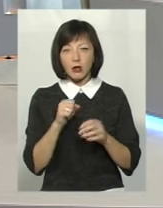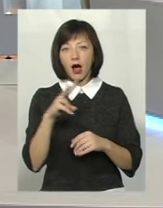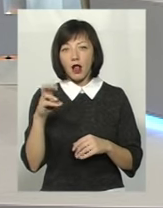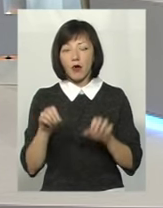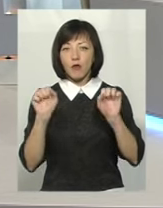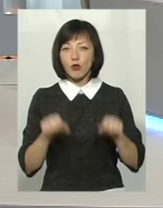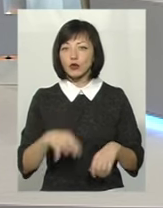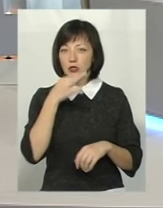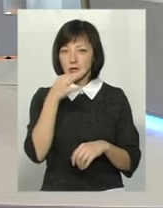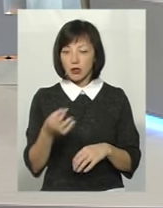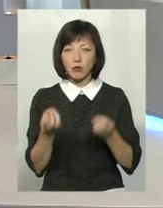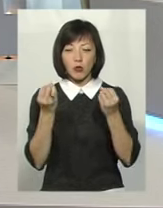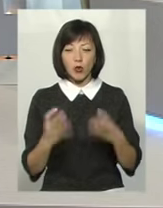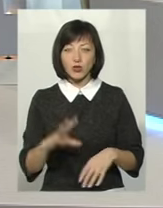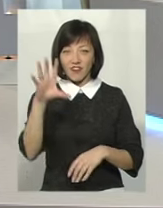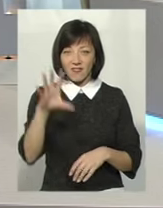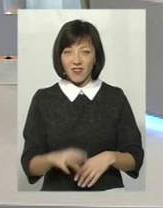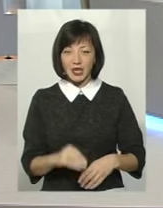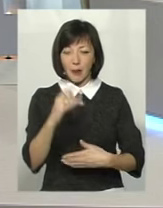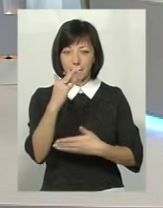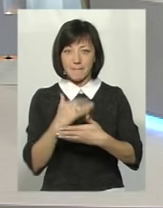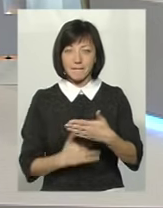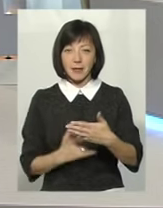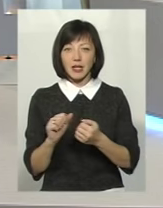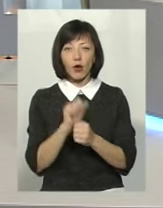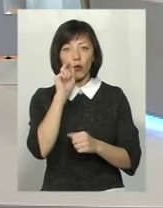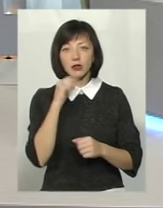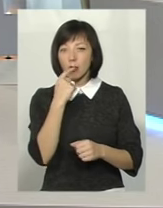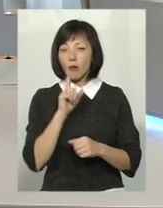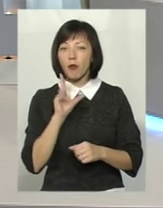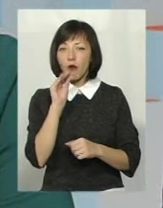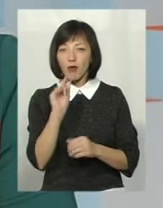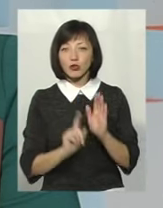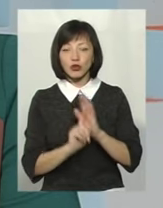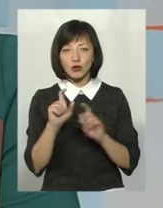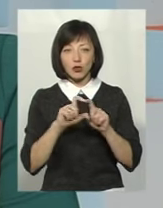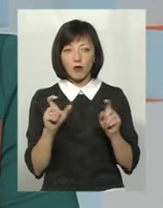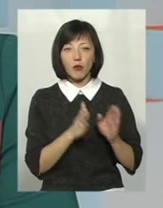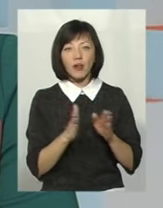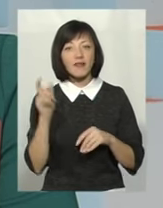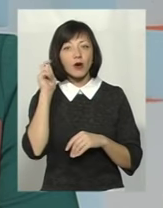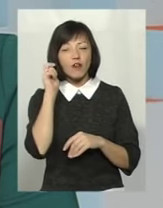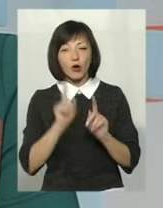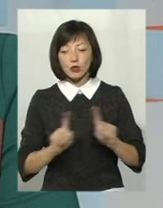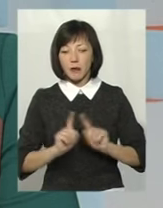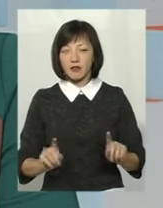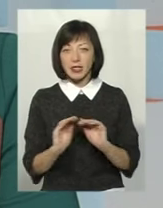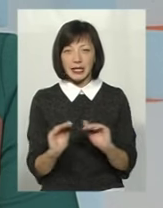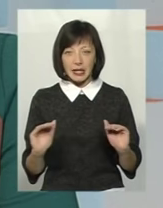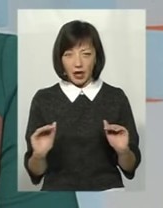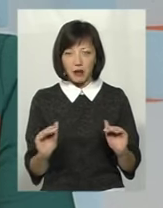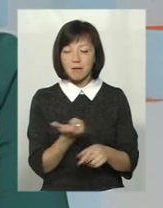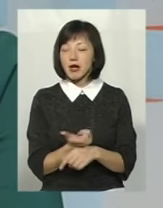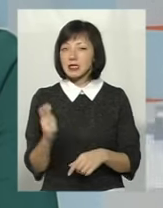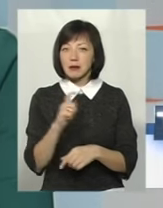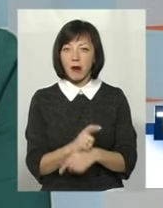сказати, що просто весь матеріал української мови початкової школи, він впорядкований відповідно до вікових особливостей дітей. Він